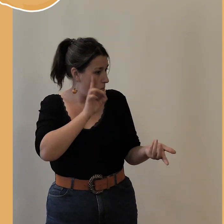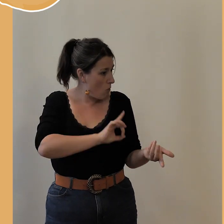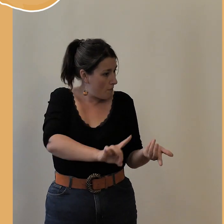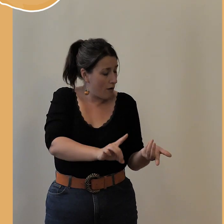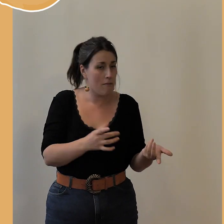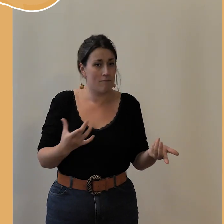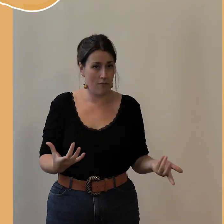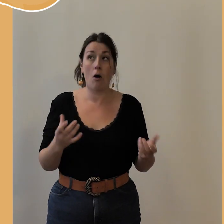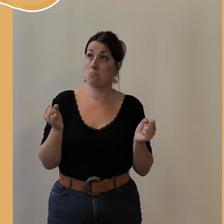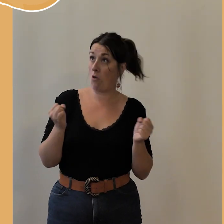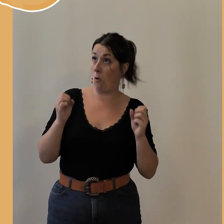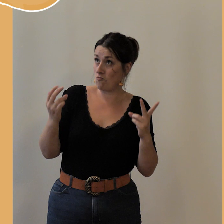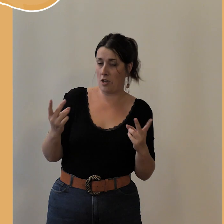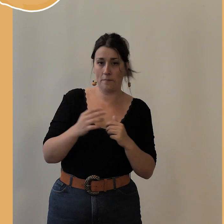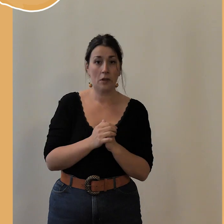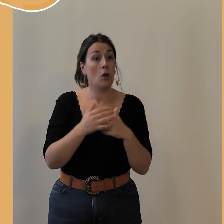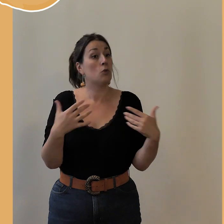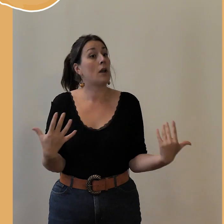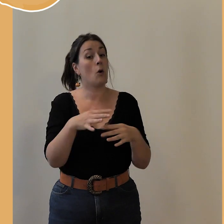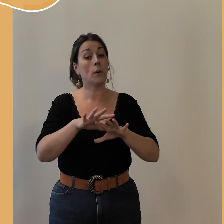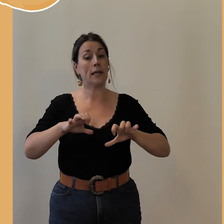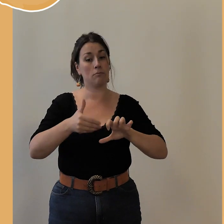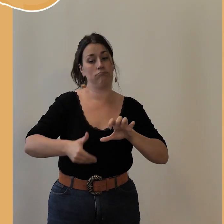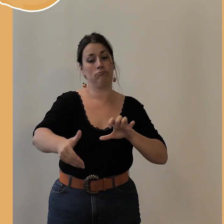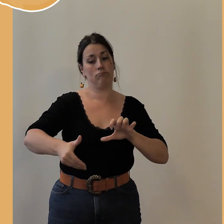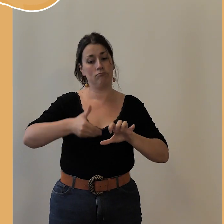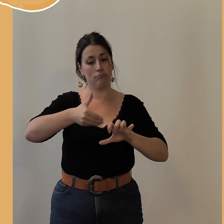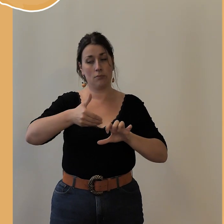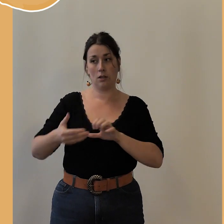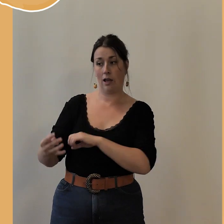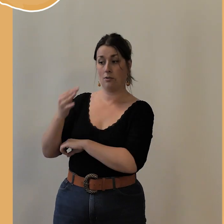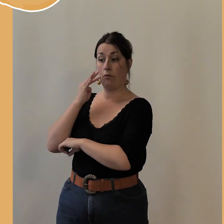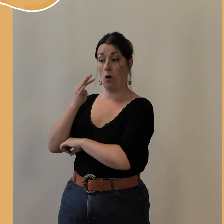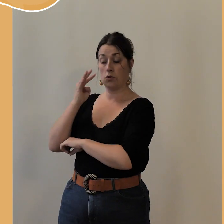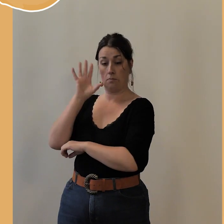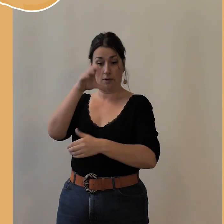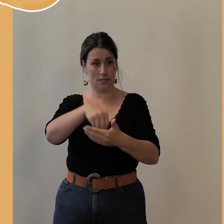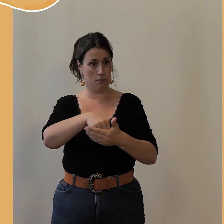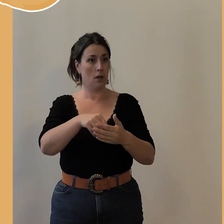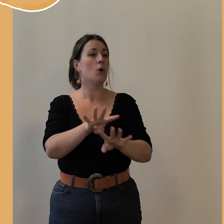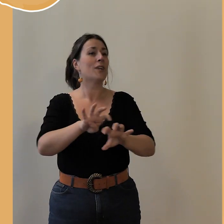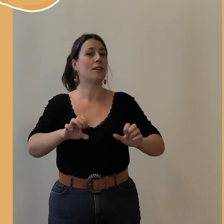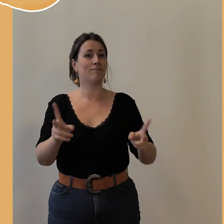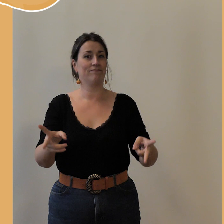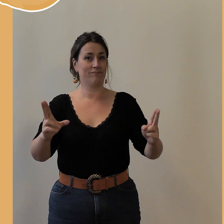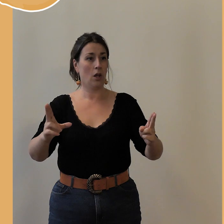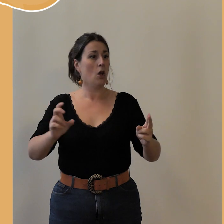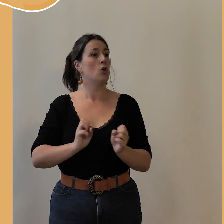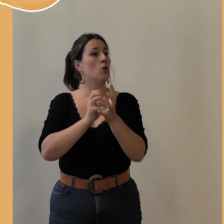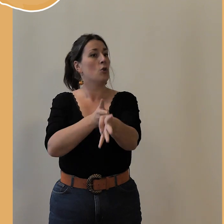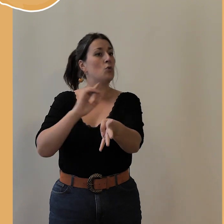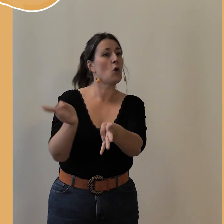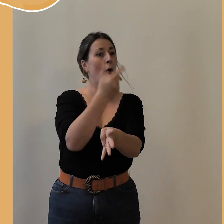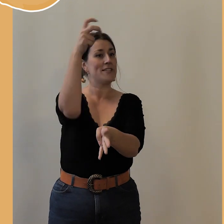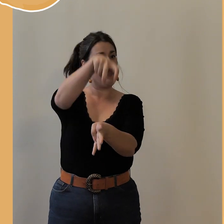sont chers. Donc on a intégré cette conférence dans cette grande manifestation qui s'appelle Tour en sel. Et cette conférence va vous montrer que Tours